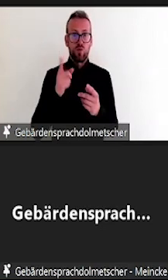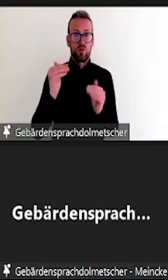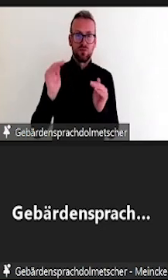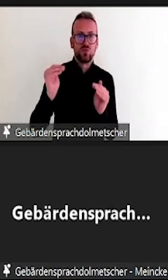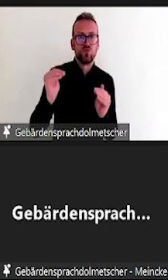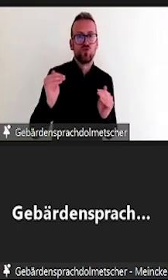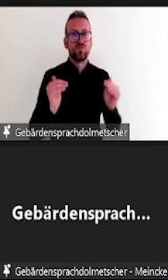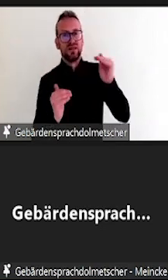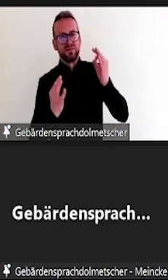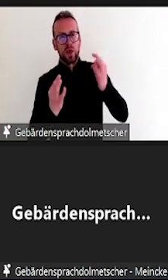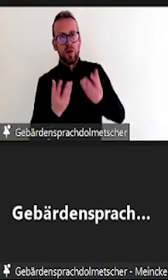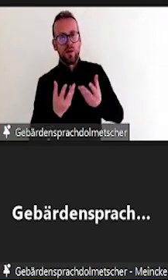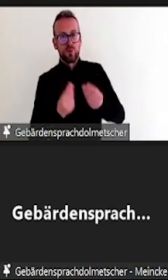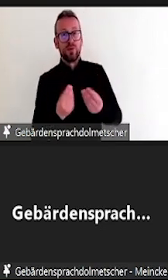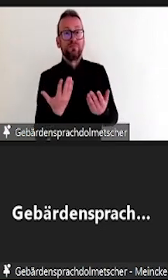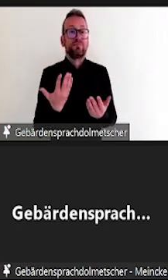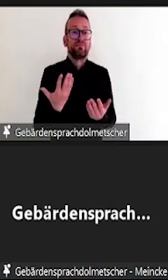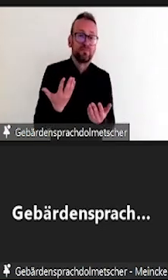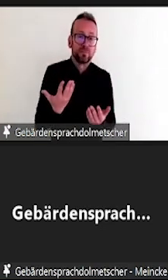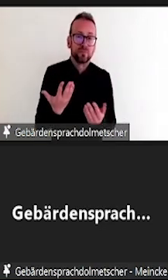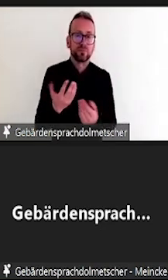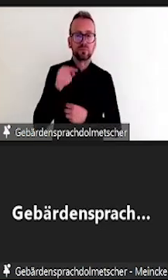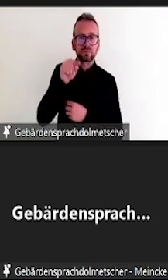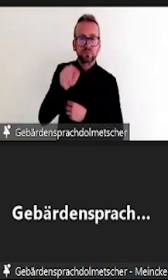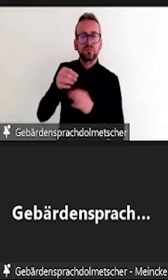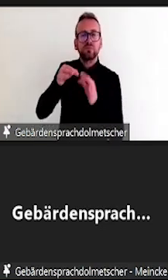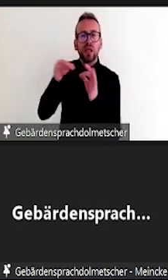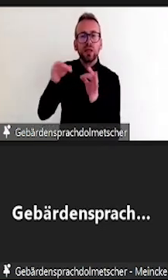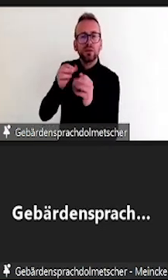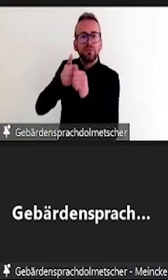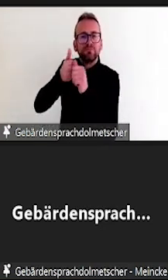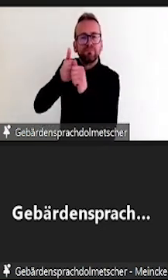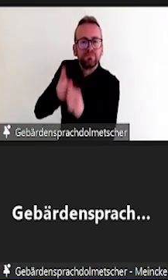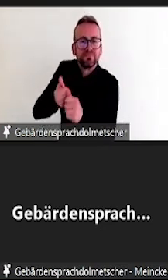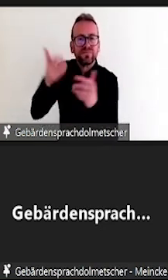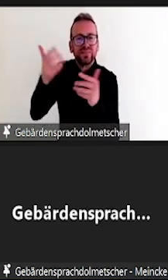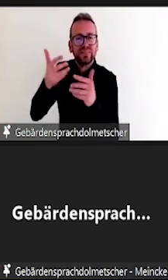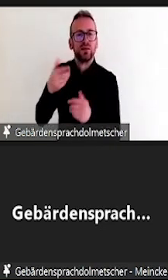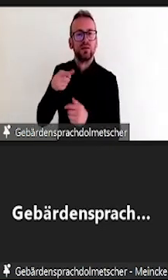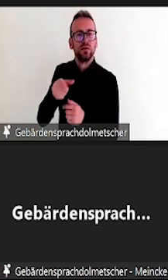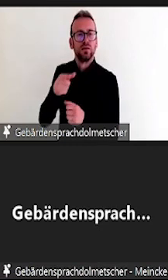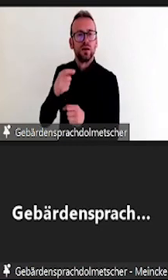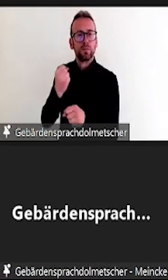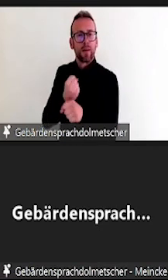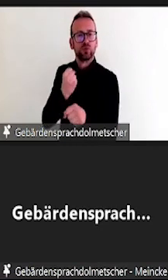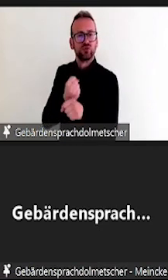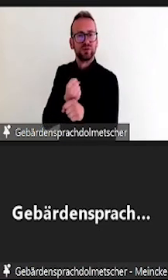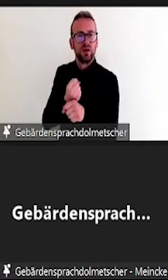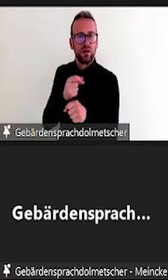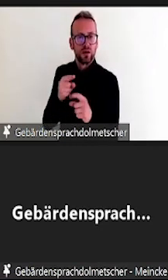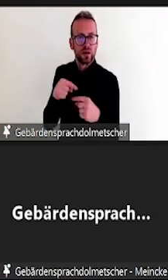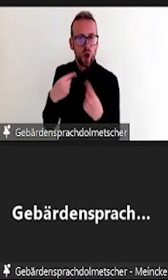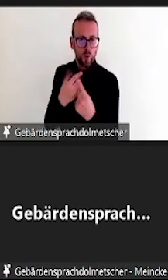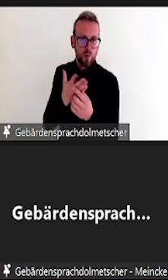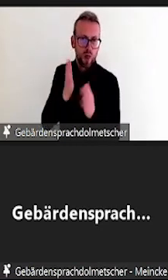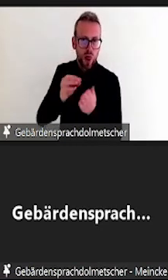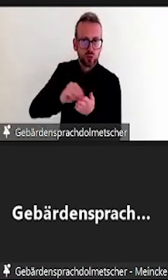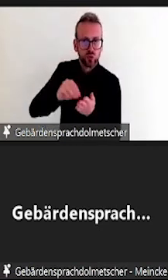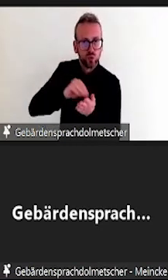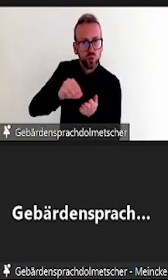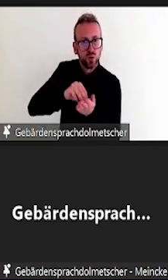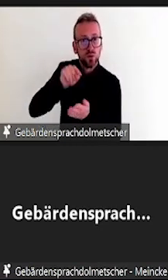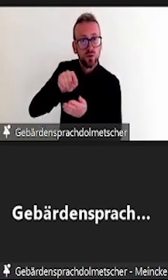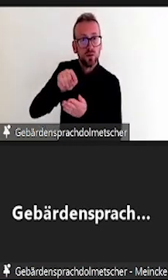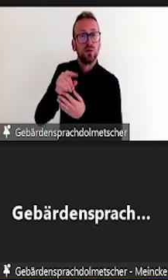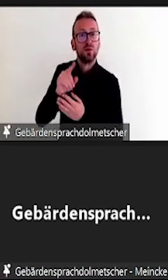bei Klausuren oder mündlichen Prüfungen oder eben auch der Ersatz eines Prüfungsformats durch ein gleichwertiges